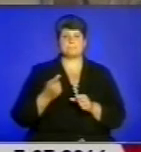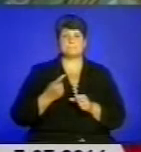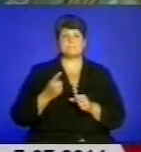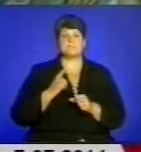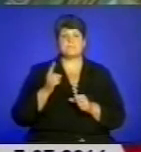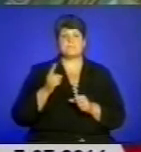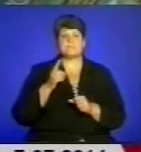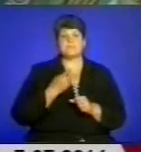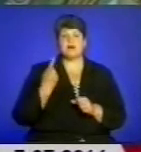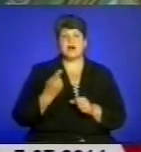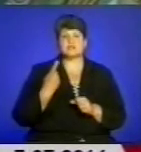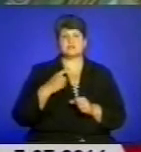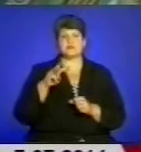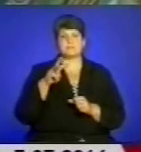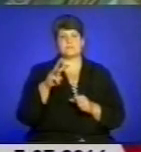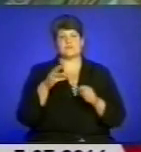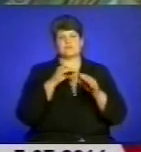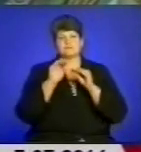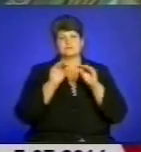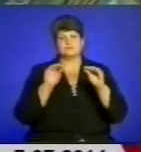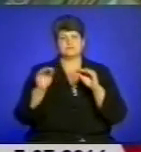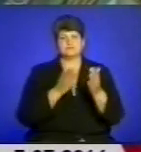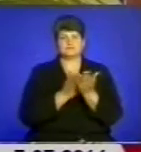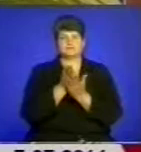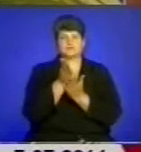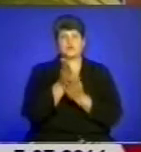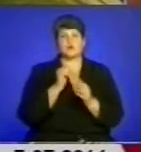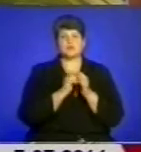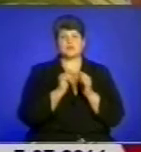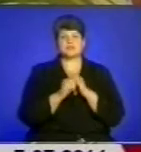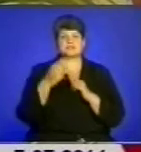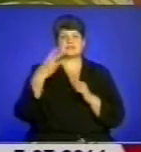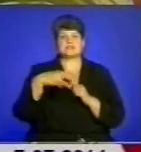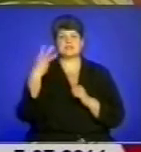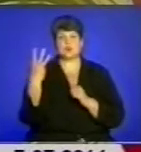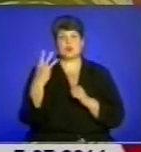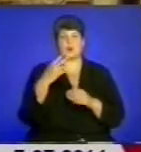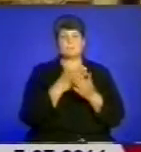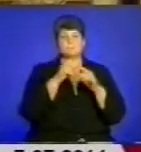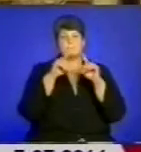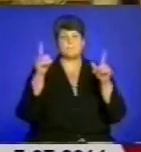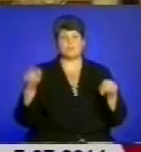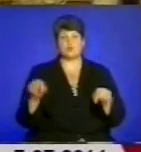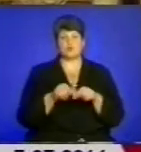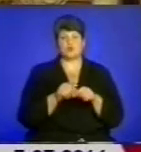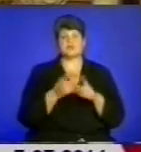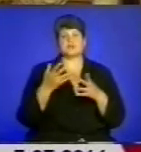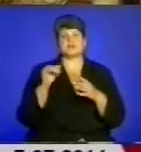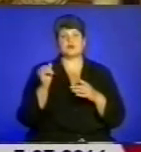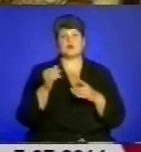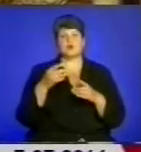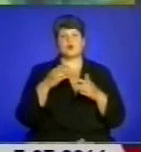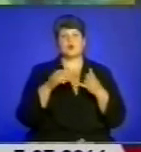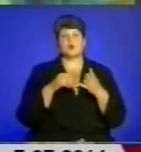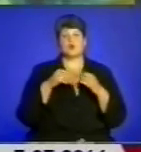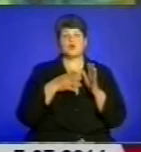живопису фольк-модернового спрямування. Кожне із 33 полотен, а серед них триптихи трипільської культури, родюча земля,